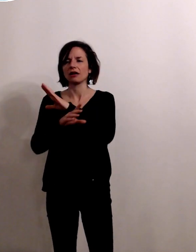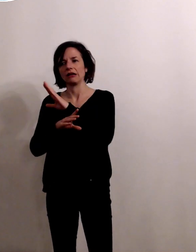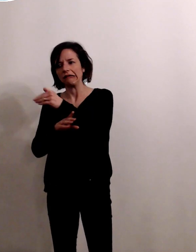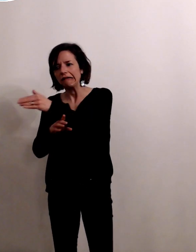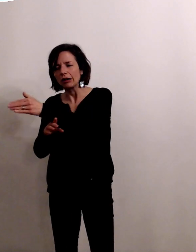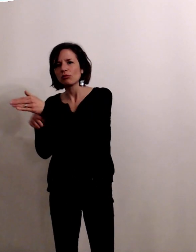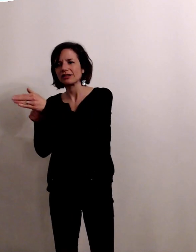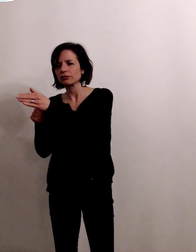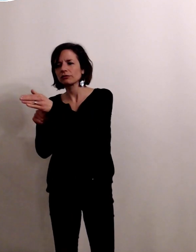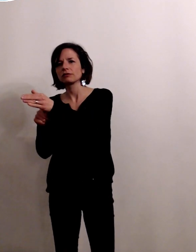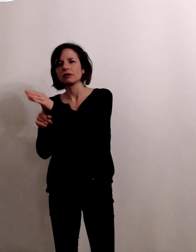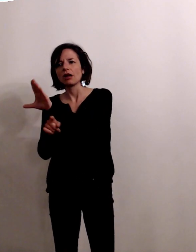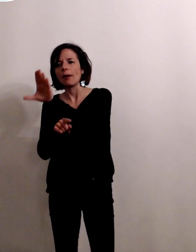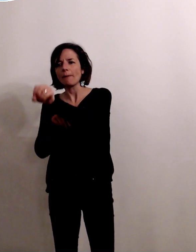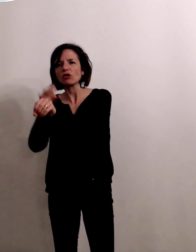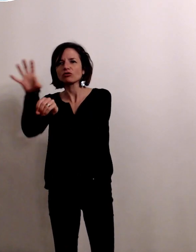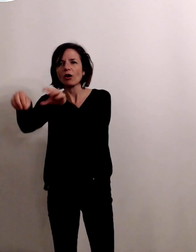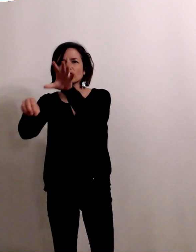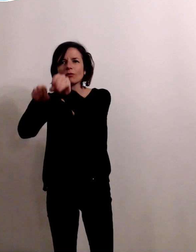par rapport à ça